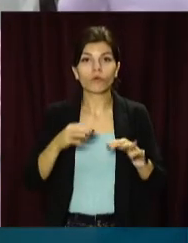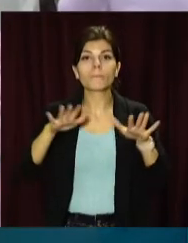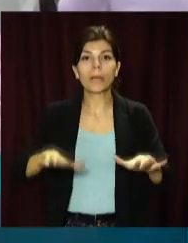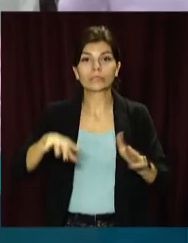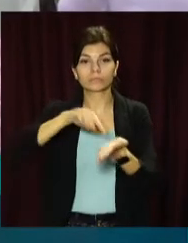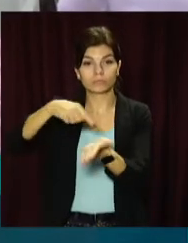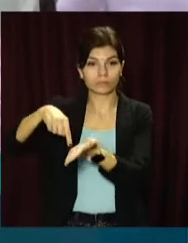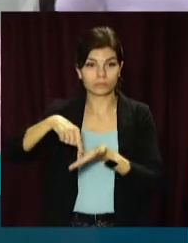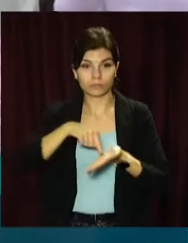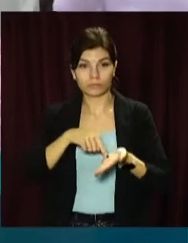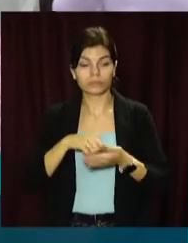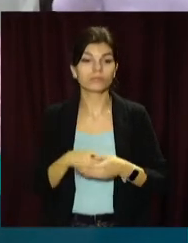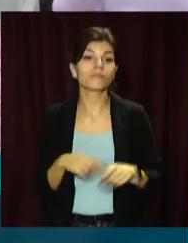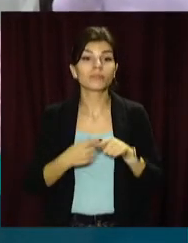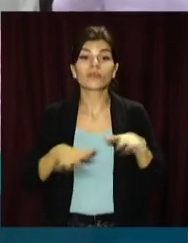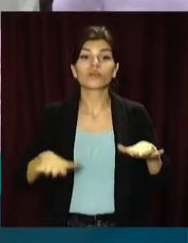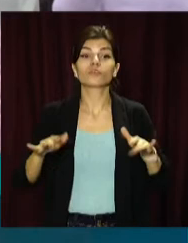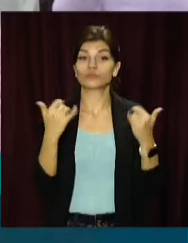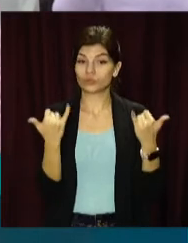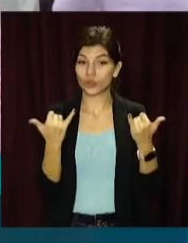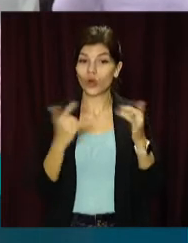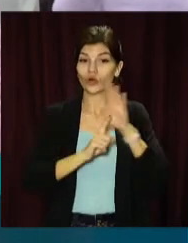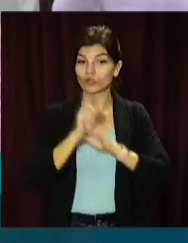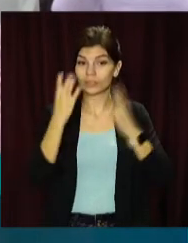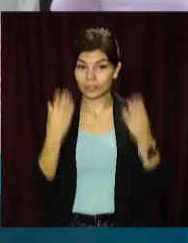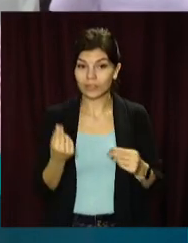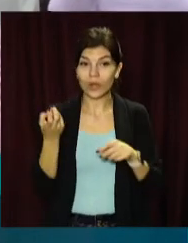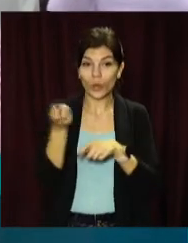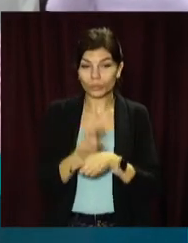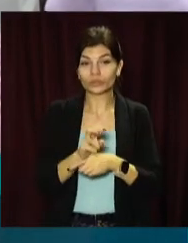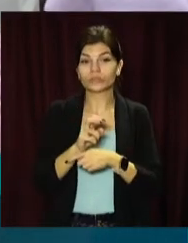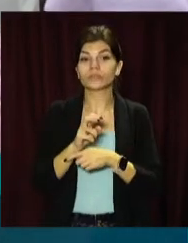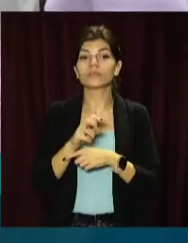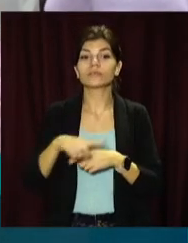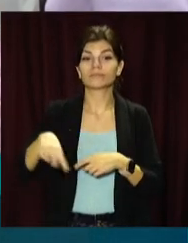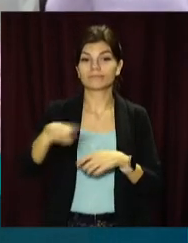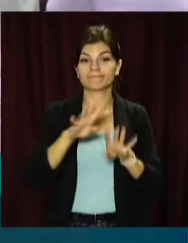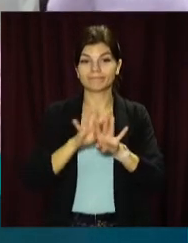ось ці дівчата, які сьогоднішній день прийшли до служби до міста Калния,